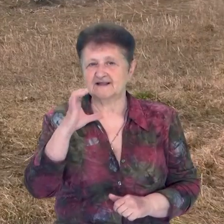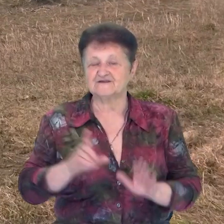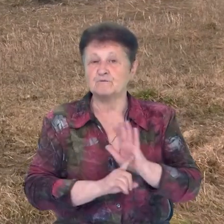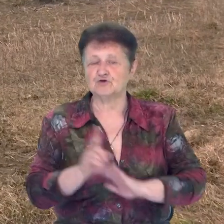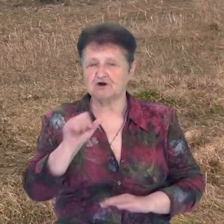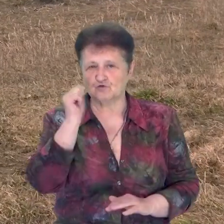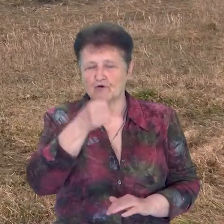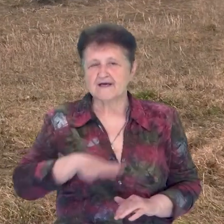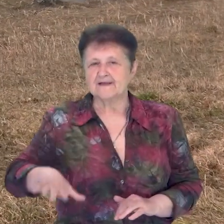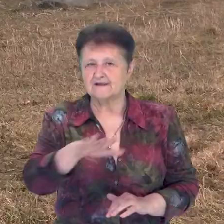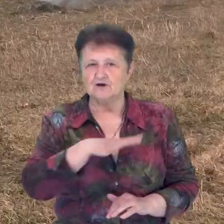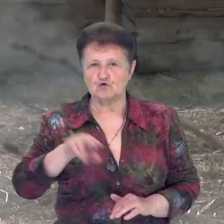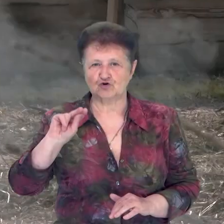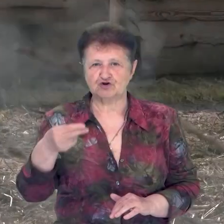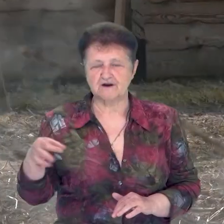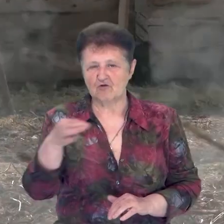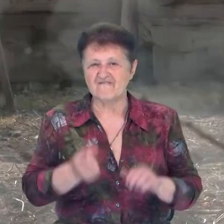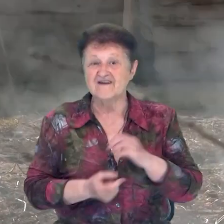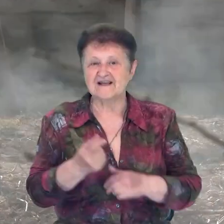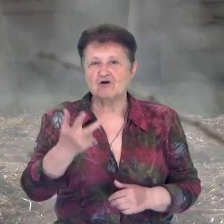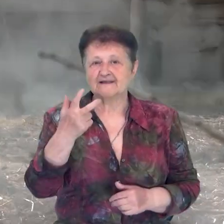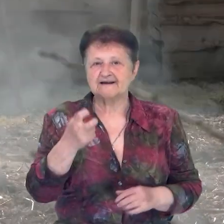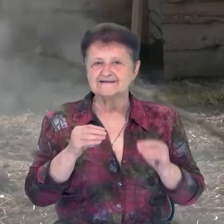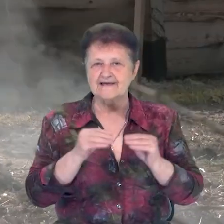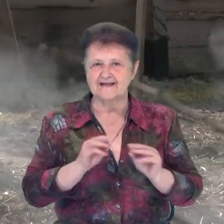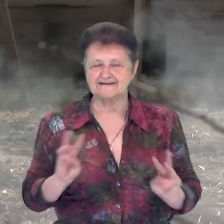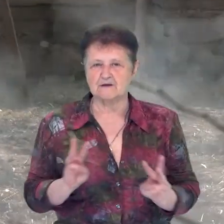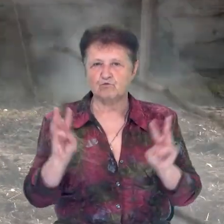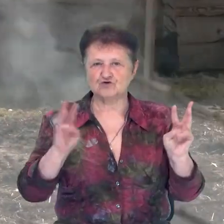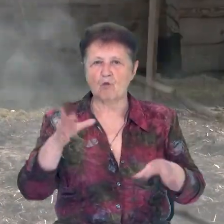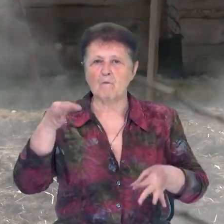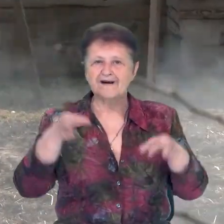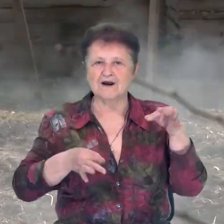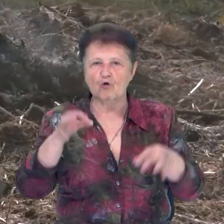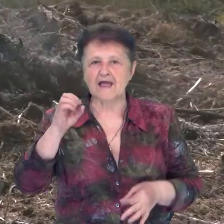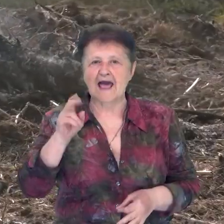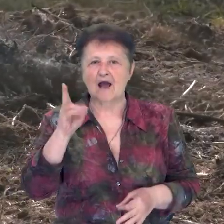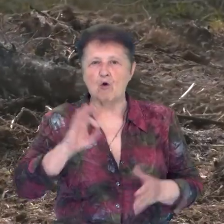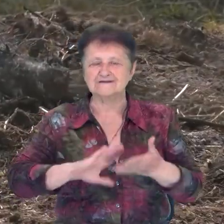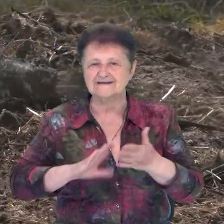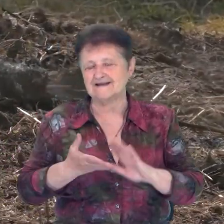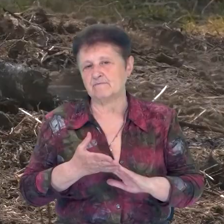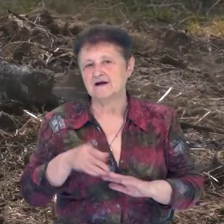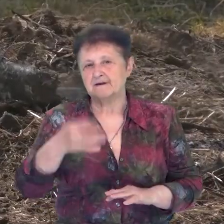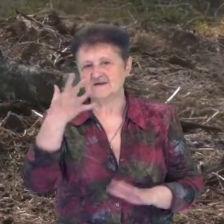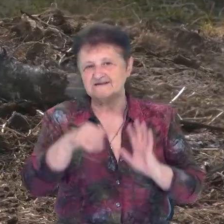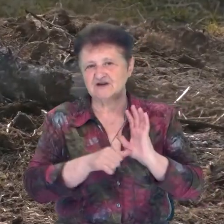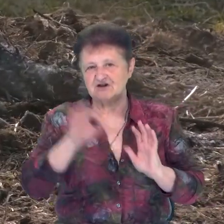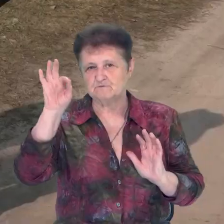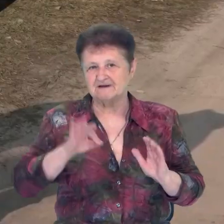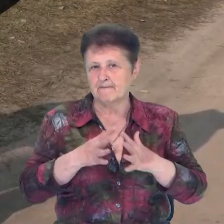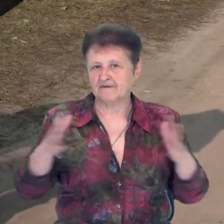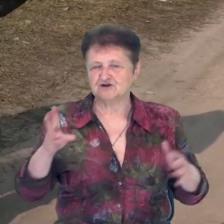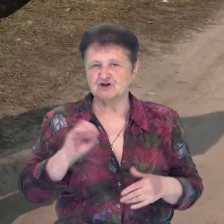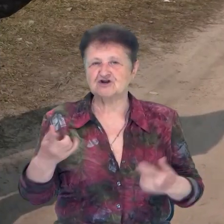початку року на території Чернігівщини виникло 310 пожеж у природних екосистемах. Це на 56% більше,